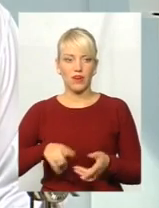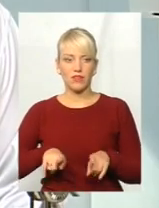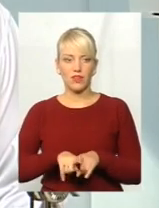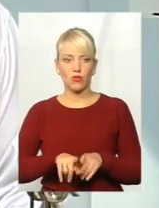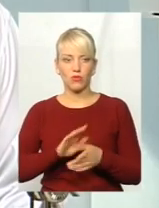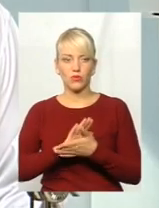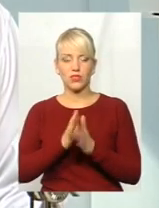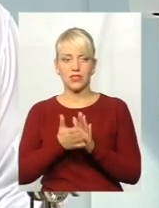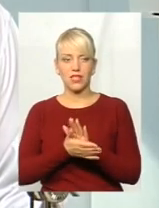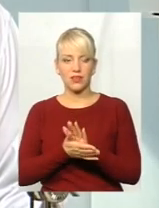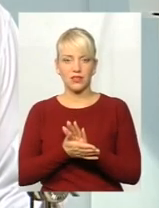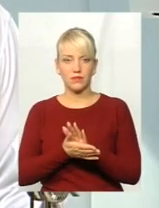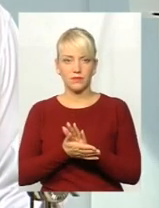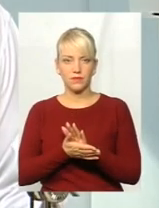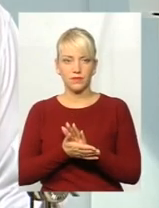стані,